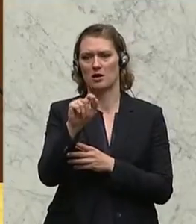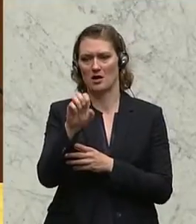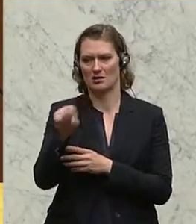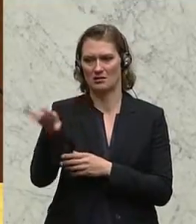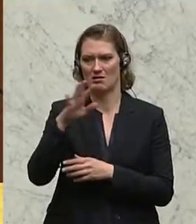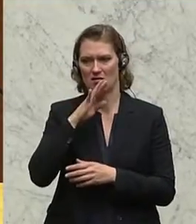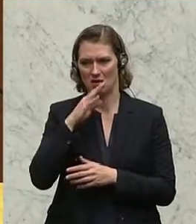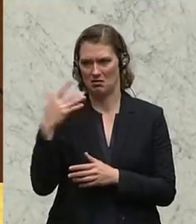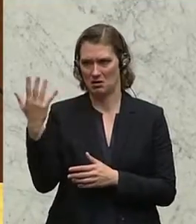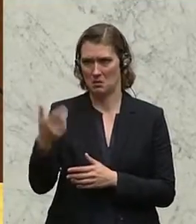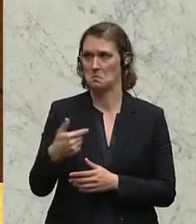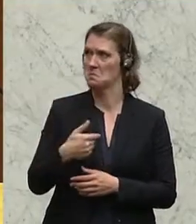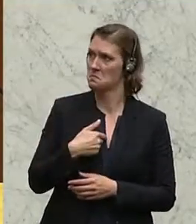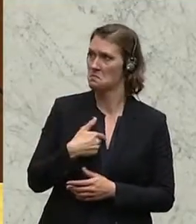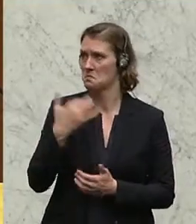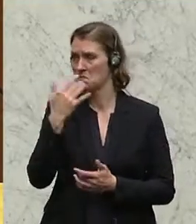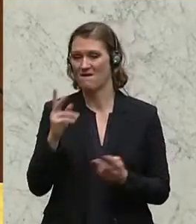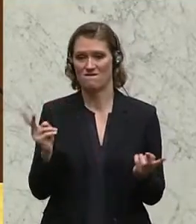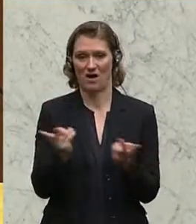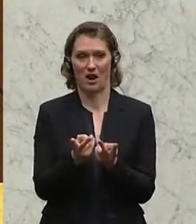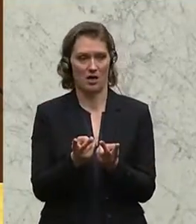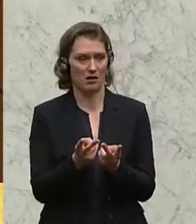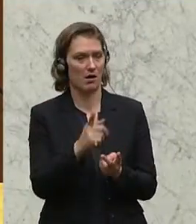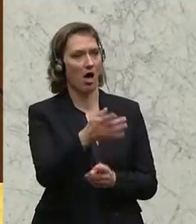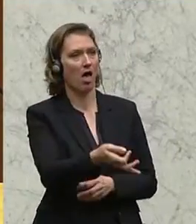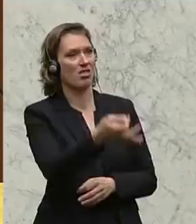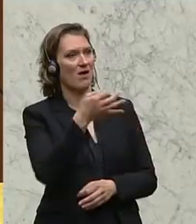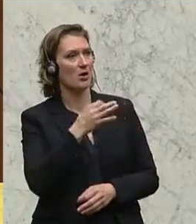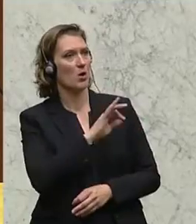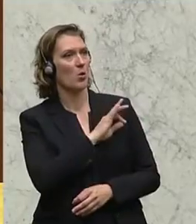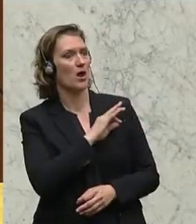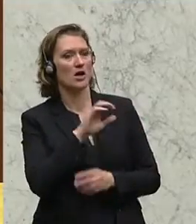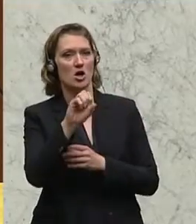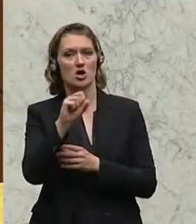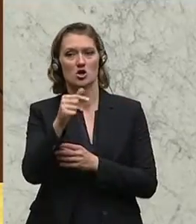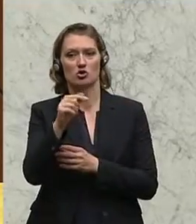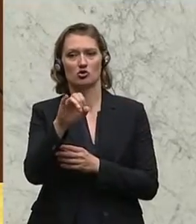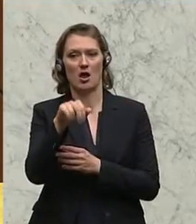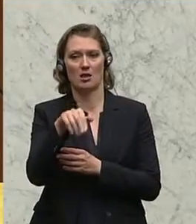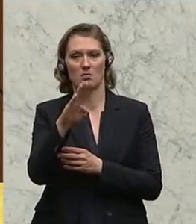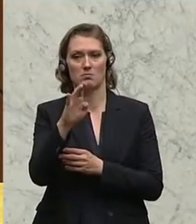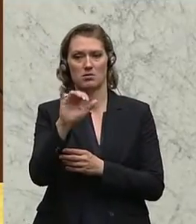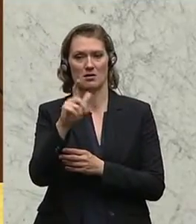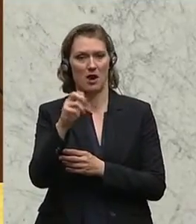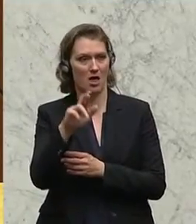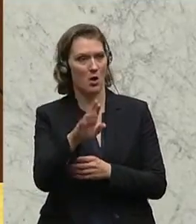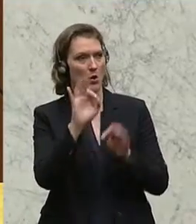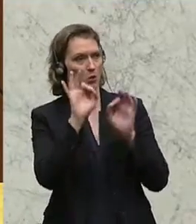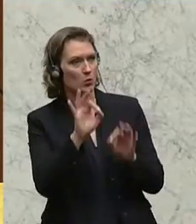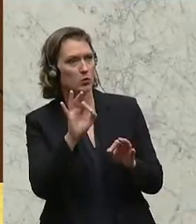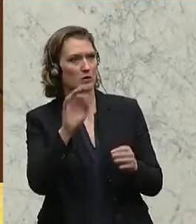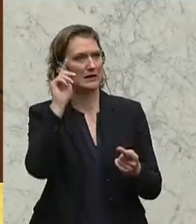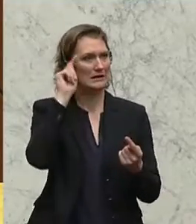es mal der Reihe nach durch. Also wenn ich jetzt einen Vergleich heranziehe, und es wurde die Anfrage vom Kollegen Steinbichler gelobt, wie gut und zielgerichtet sie ist,